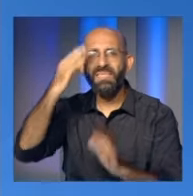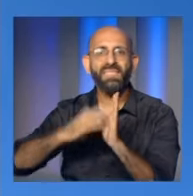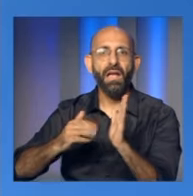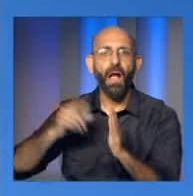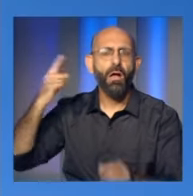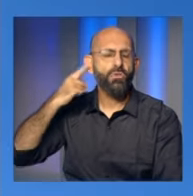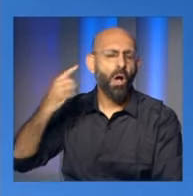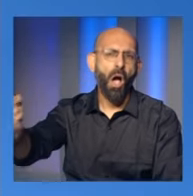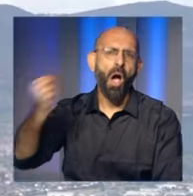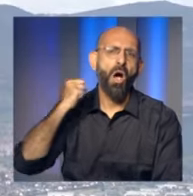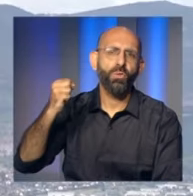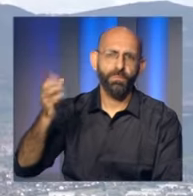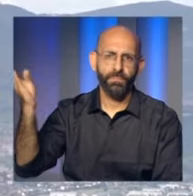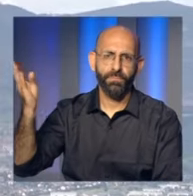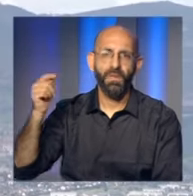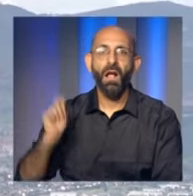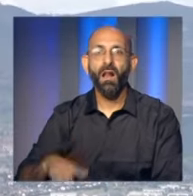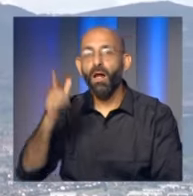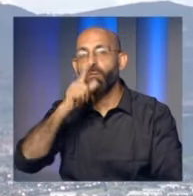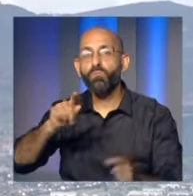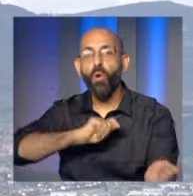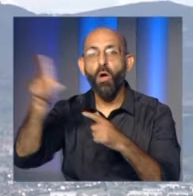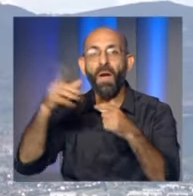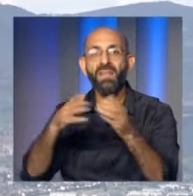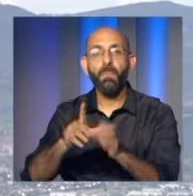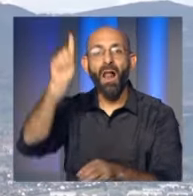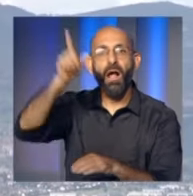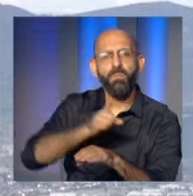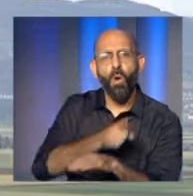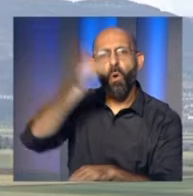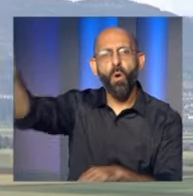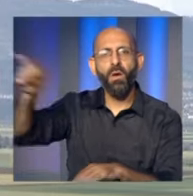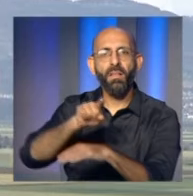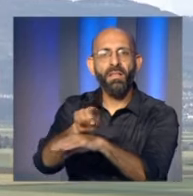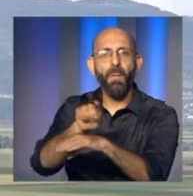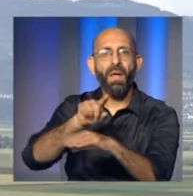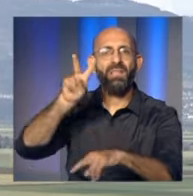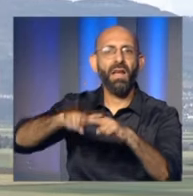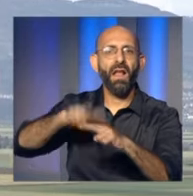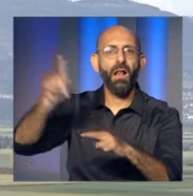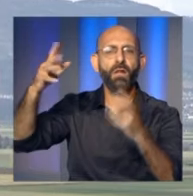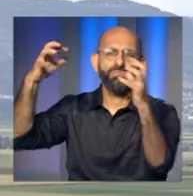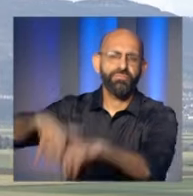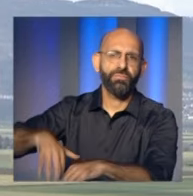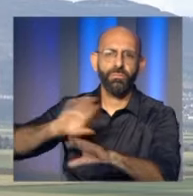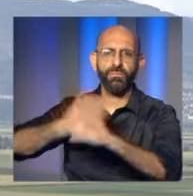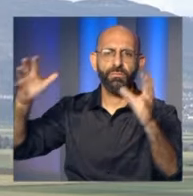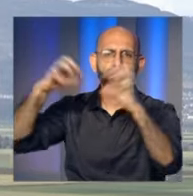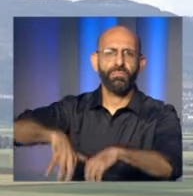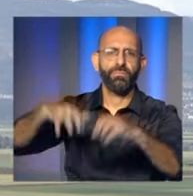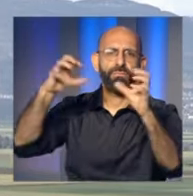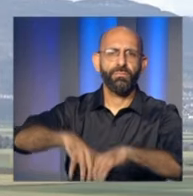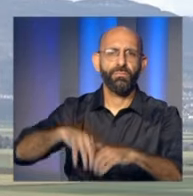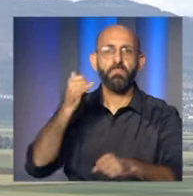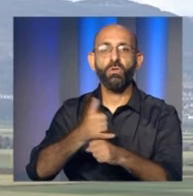أجواء المدينة مرتين في المقابل استهدفت المقاومة الإسلامية آلية عسكرية لقوات العدو الإسرائيلي في